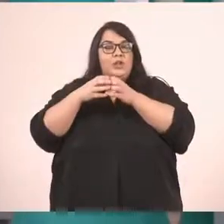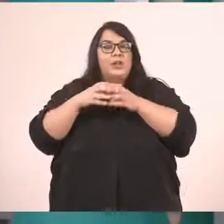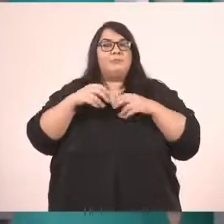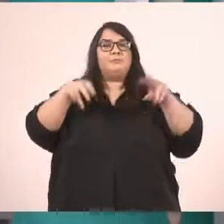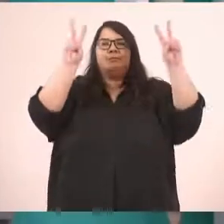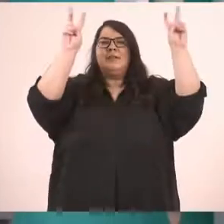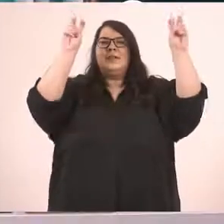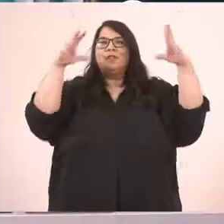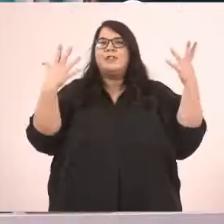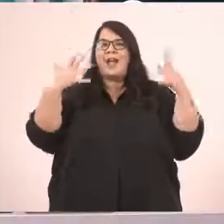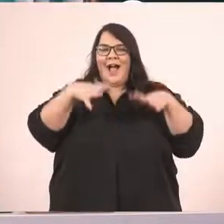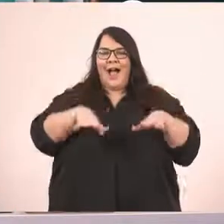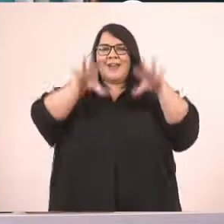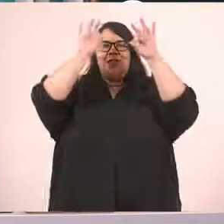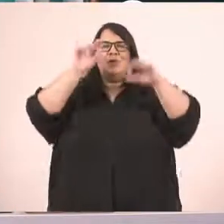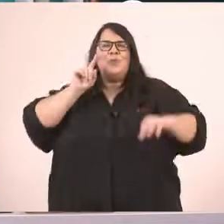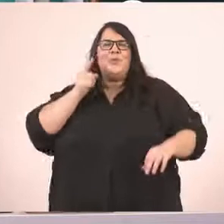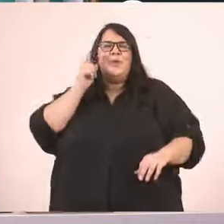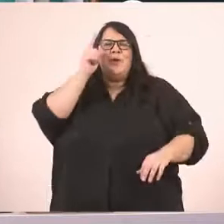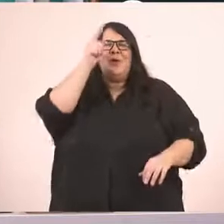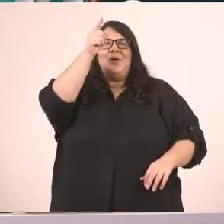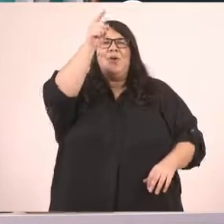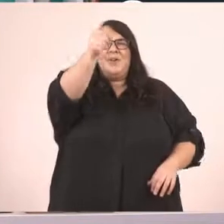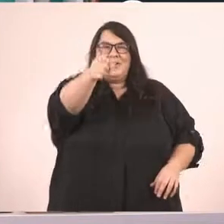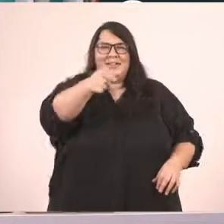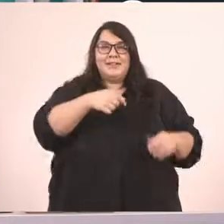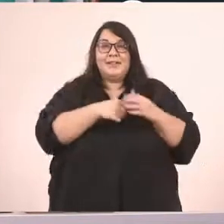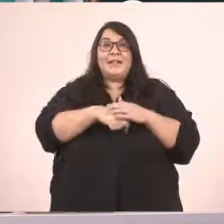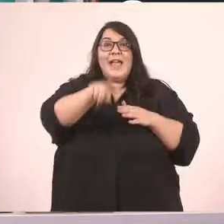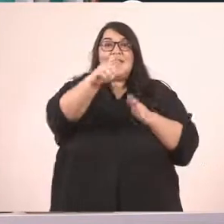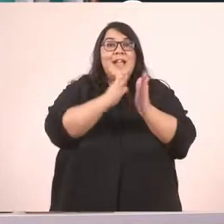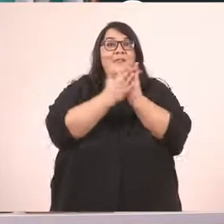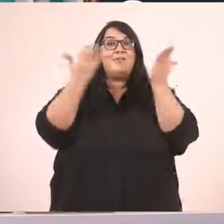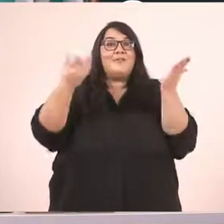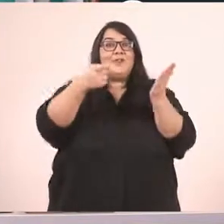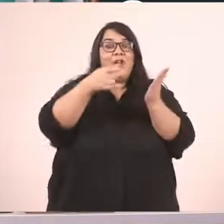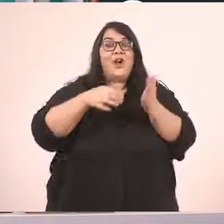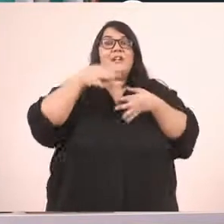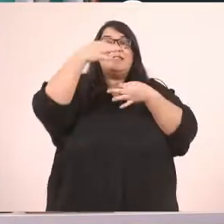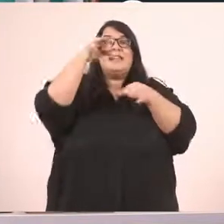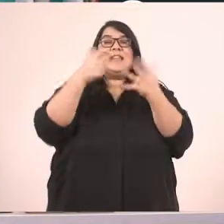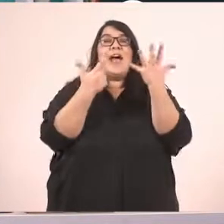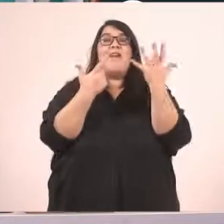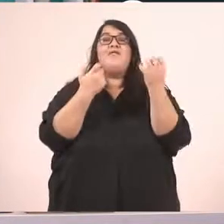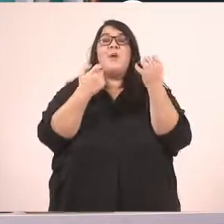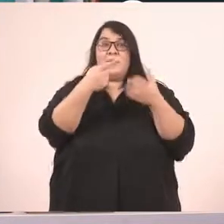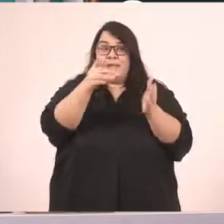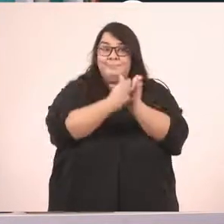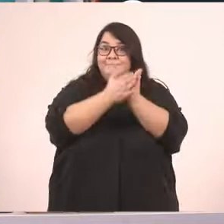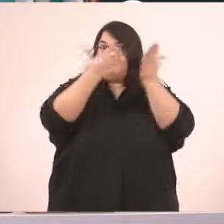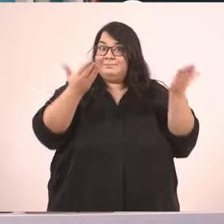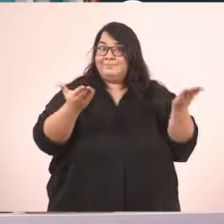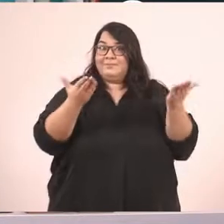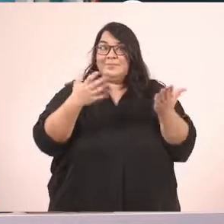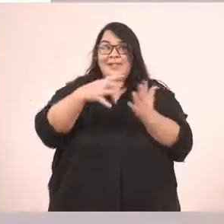τίτλο «Η αρχή του ταξιδιού». Αυτό που θέλω να κάνετε είναι να ανοίξετε το βιβλίο σας στη σελίδα 70 για να αρχίσουμε να